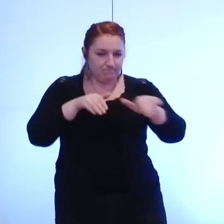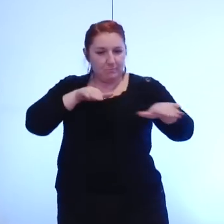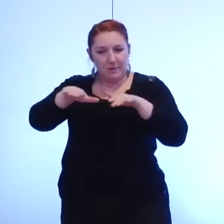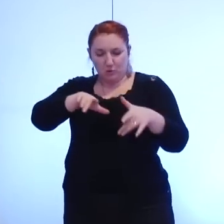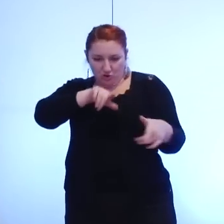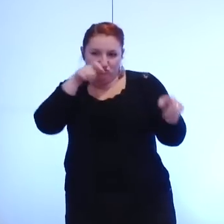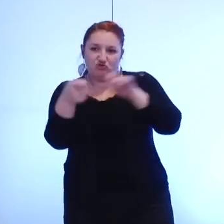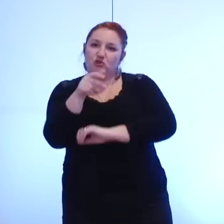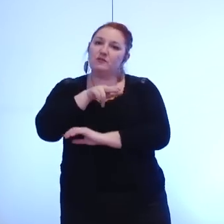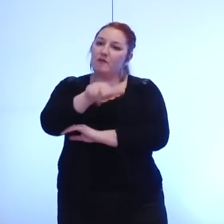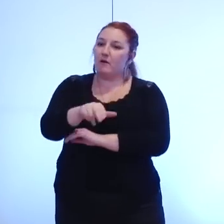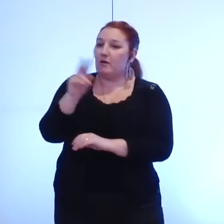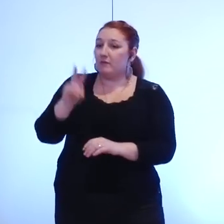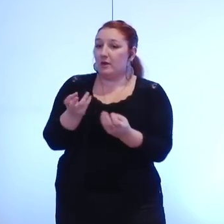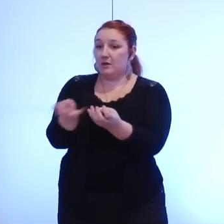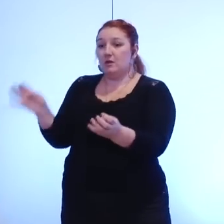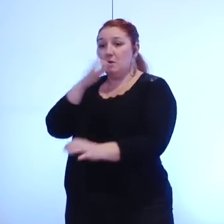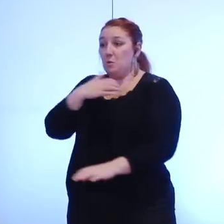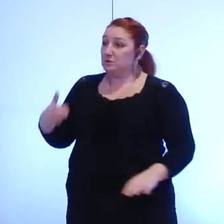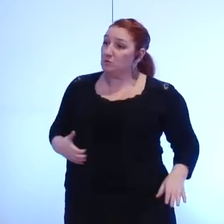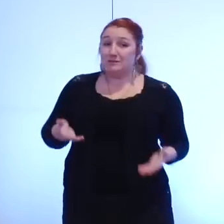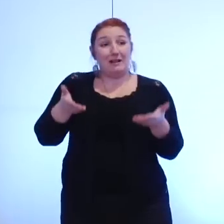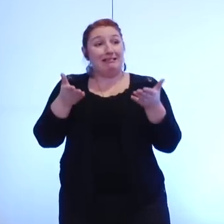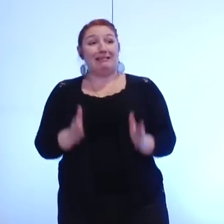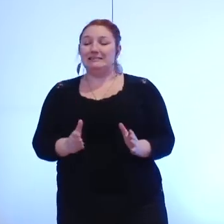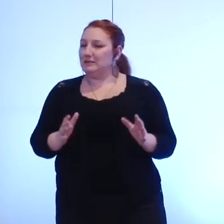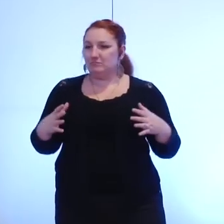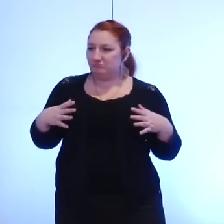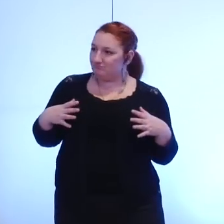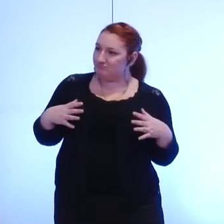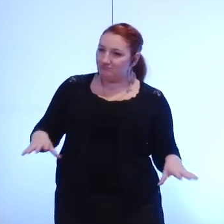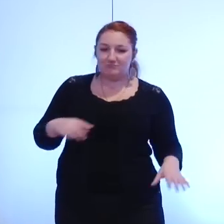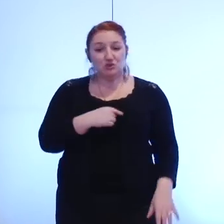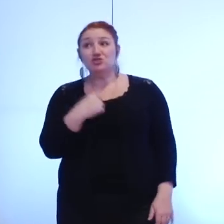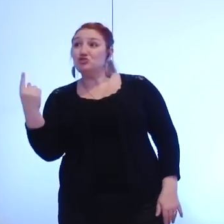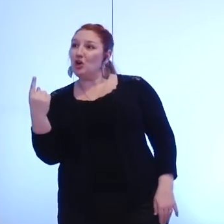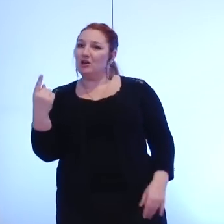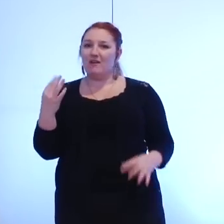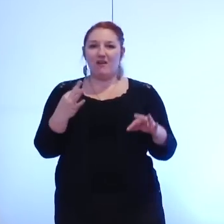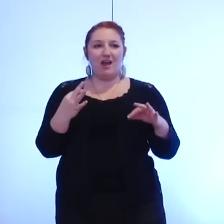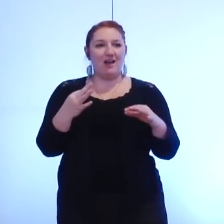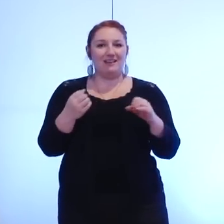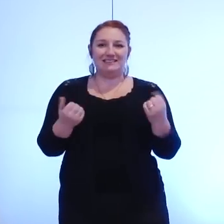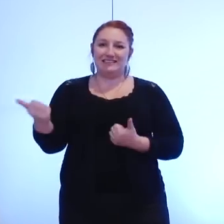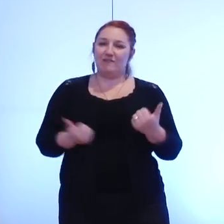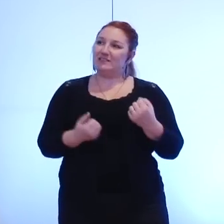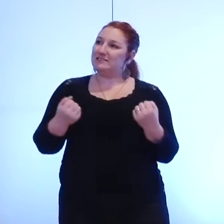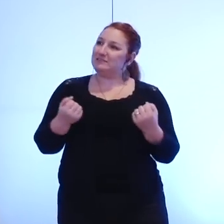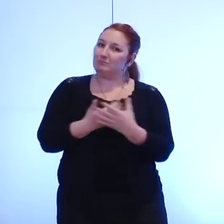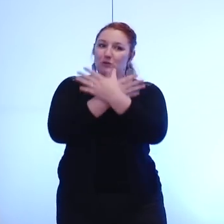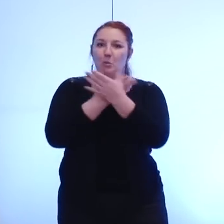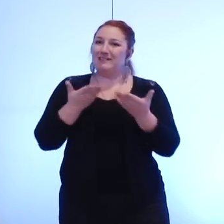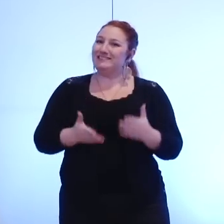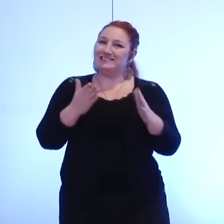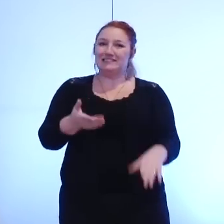crois pas qu'il appartienne au conseil municipal de décider seul de l'organisation des services métropolitains mais il appartient